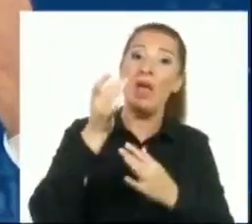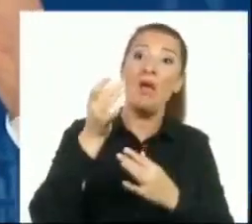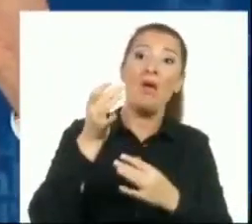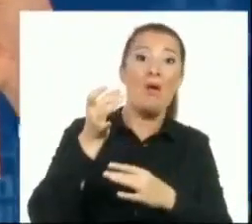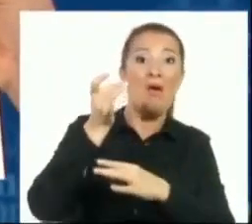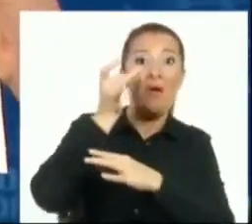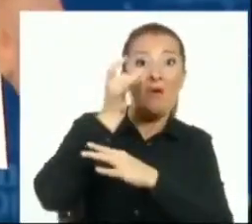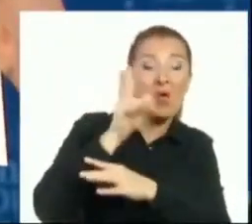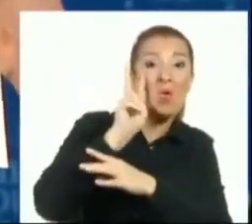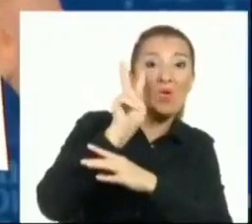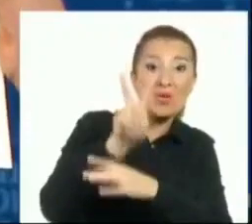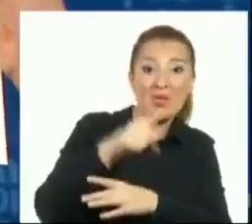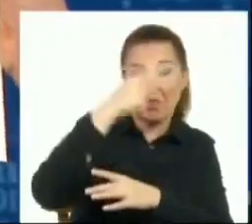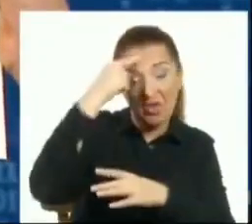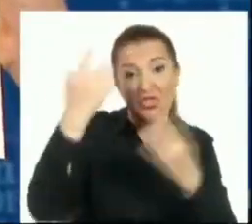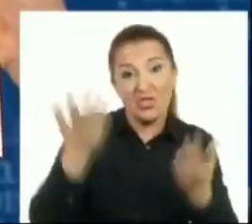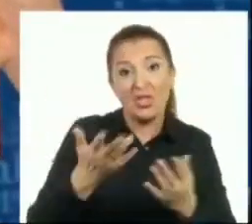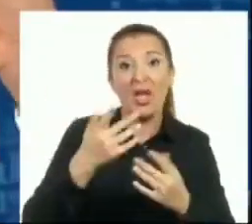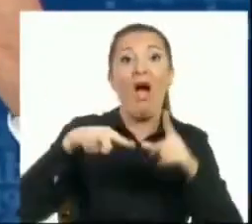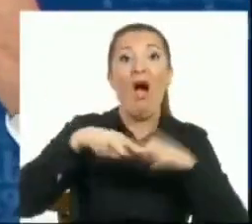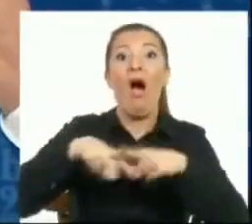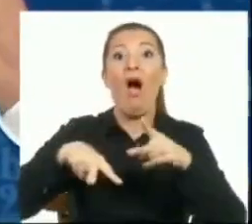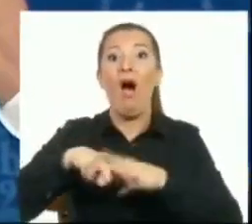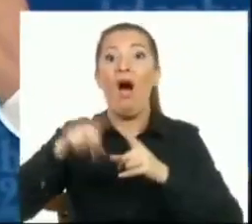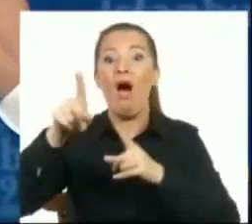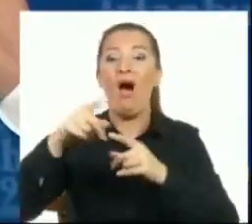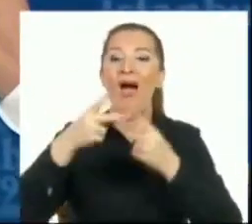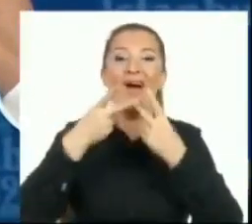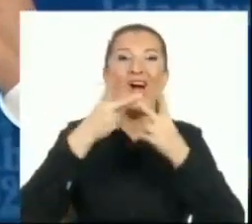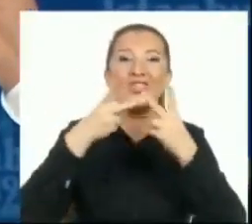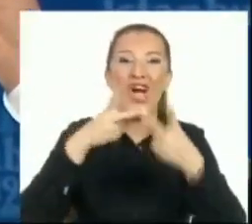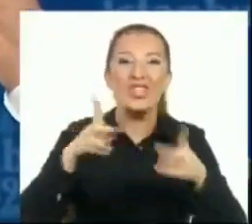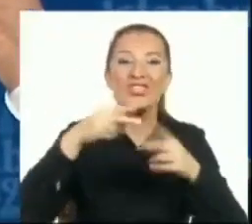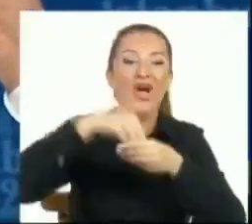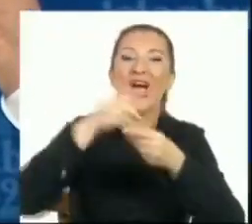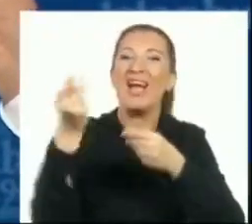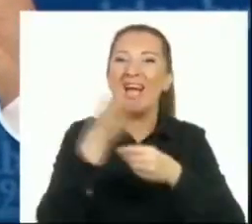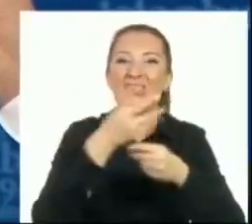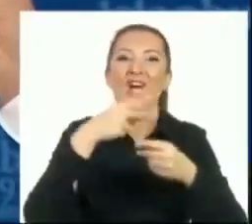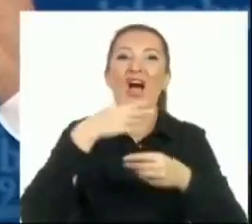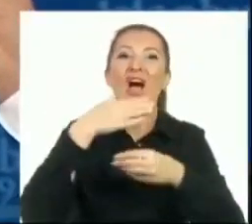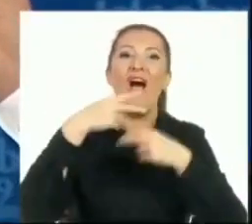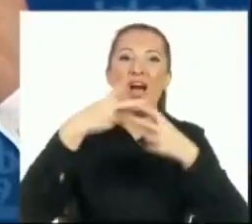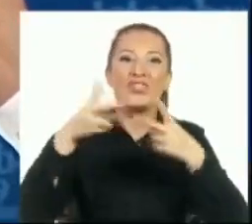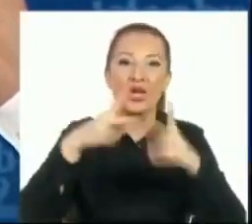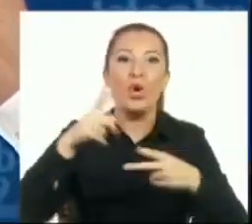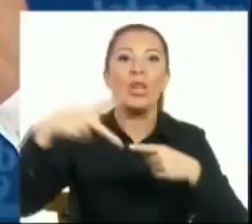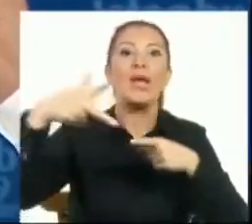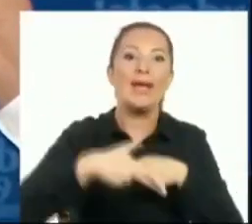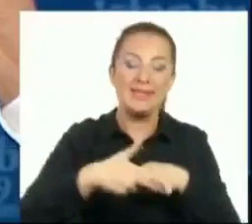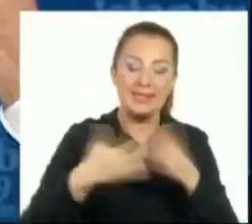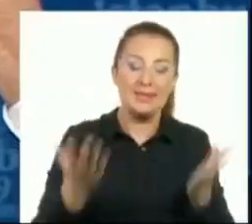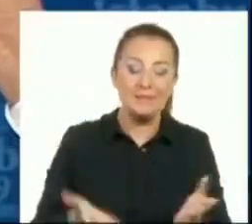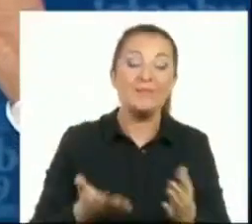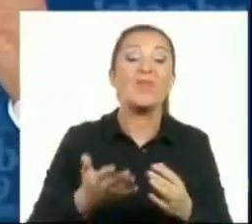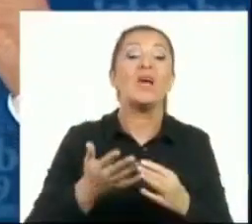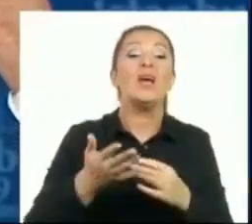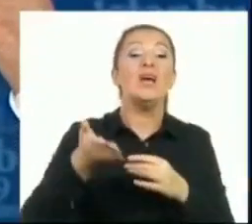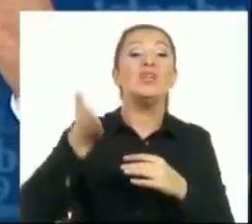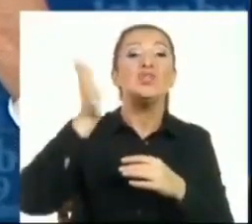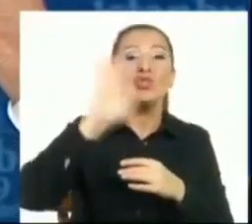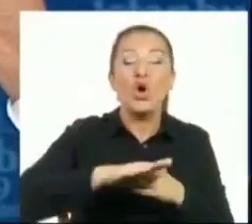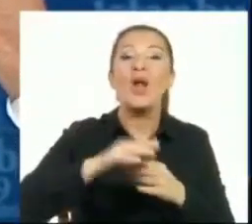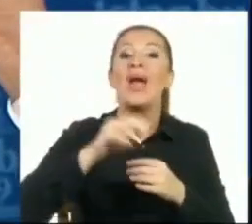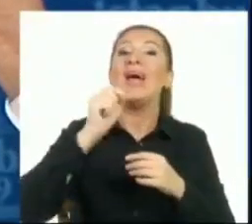ki tam o esnada Anadolu Ajansı veri yayını kesti. Sonra biz 2.20 geçe de Sayın İl Başkan'ın AK